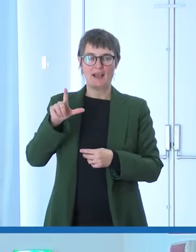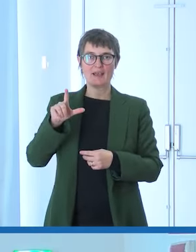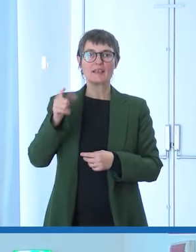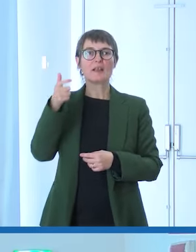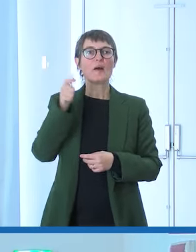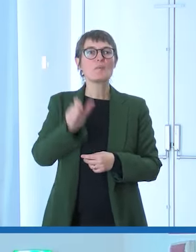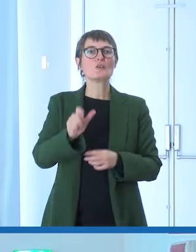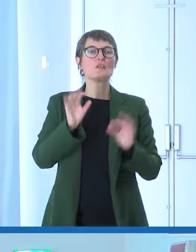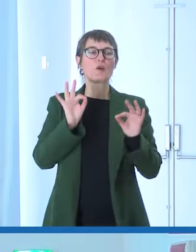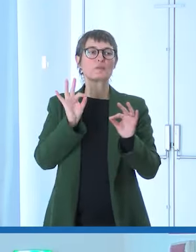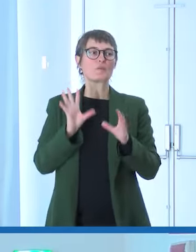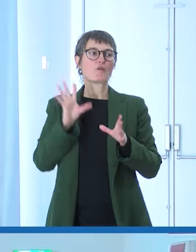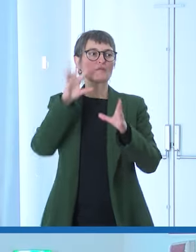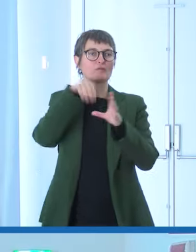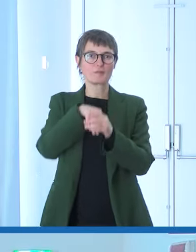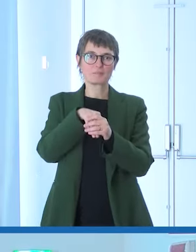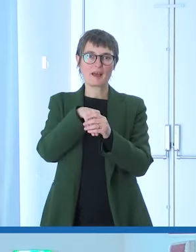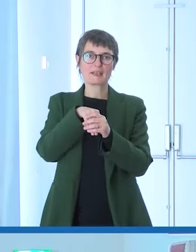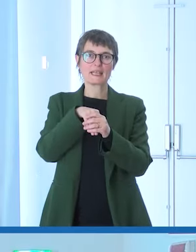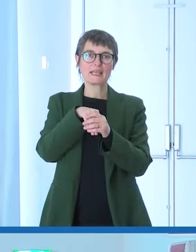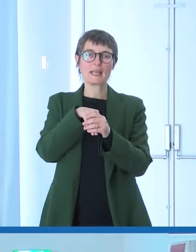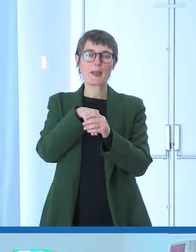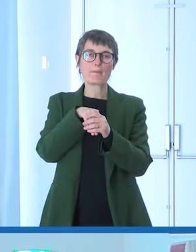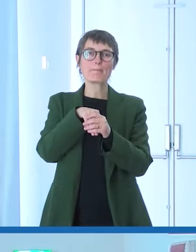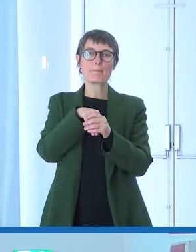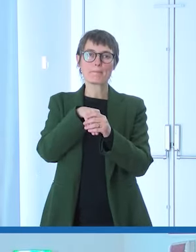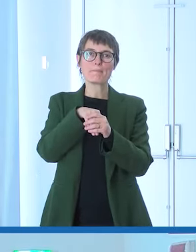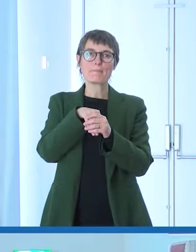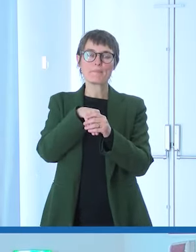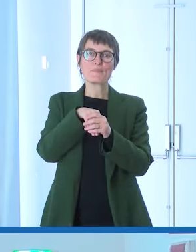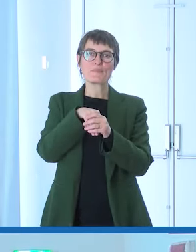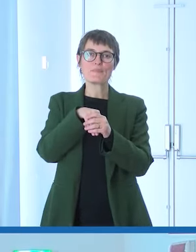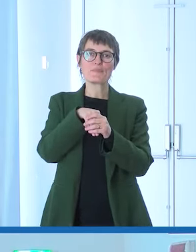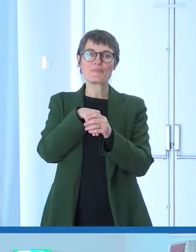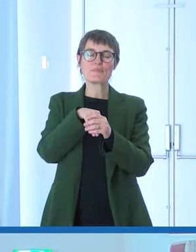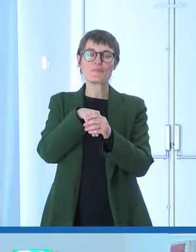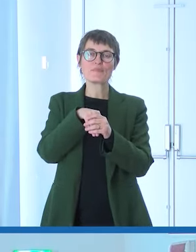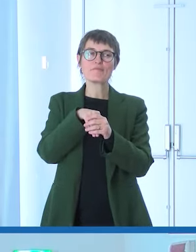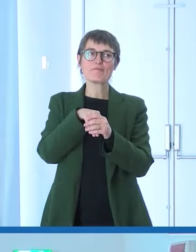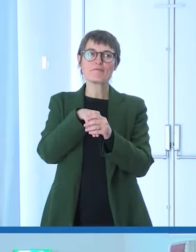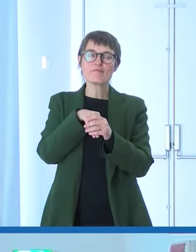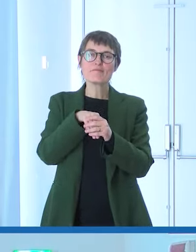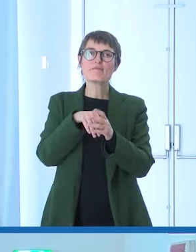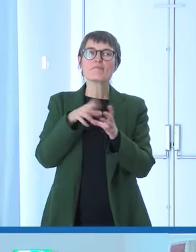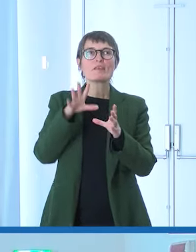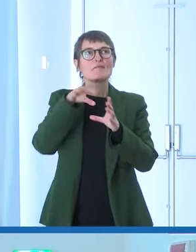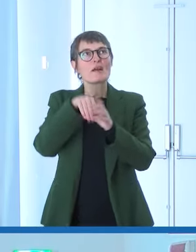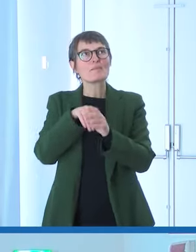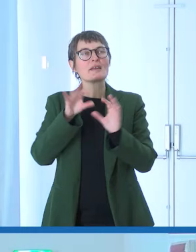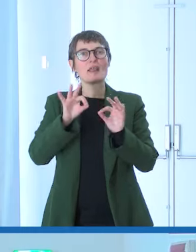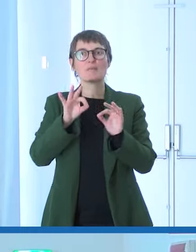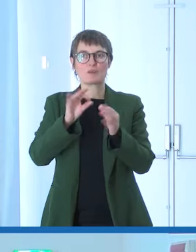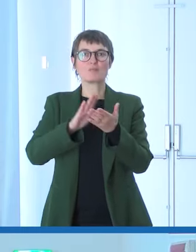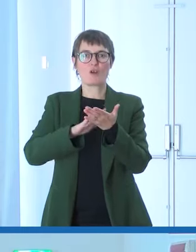parte di una linea di affermazioni di alcuni valori che